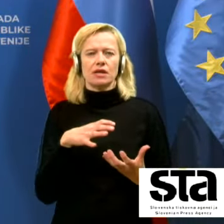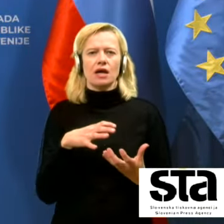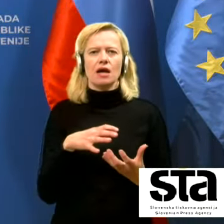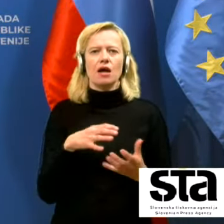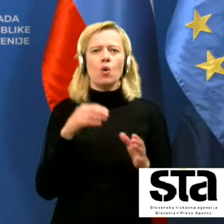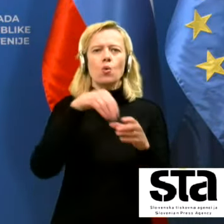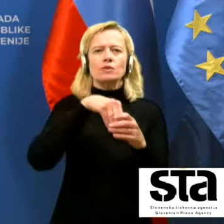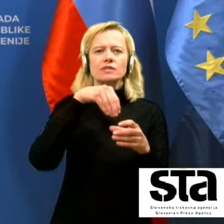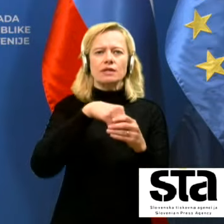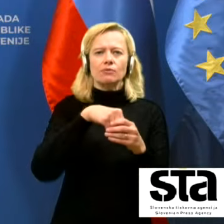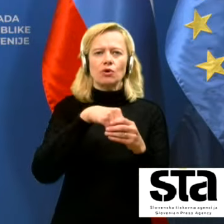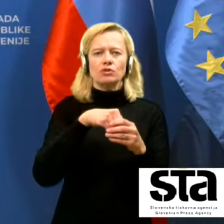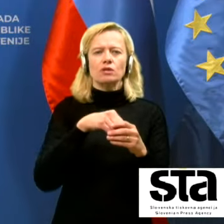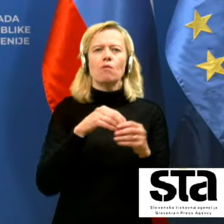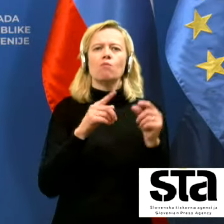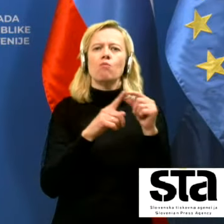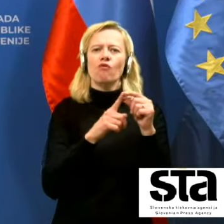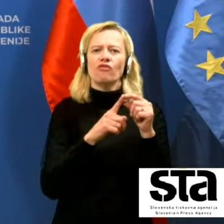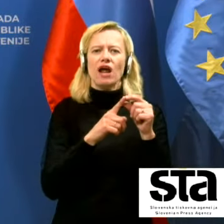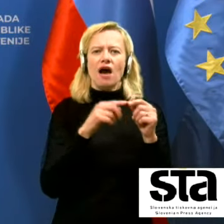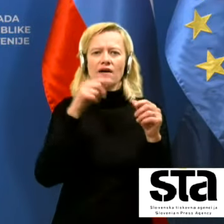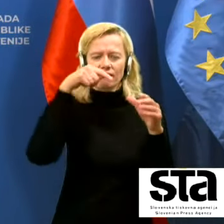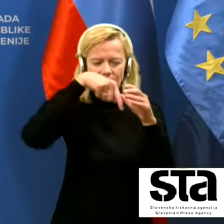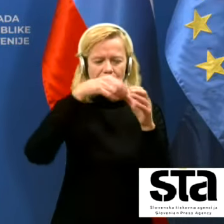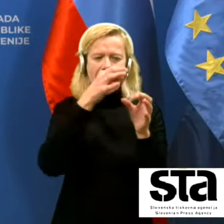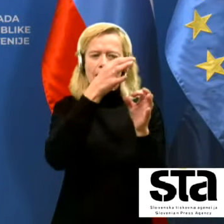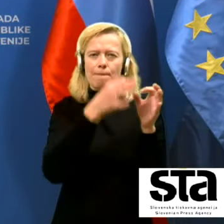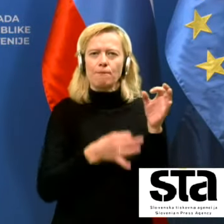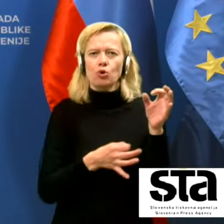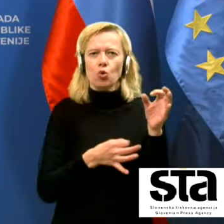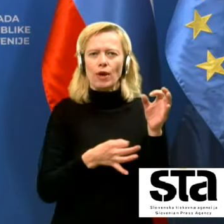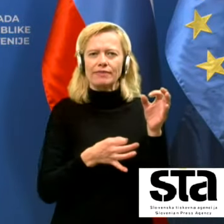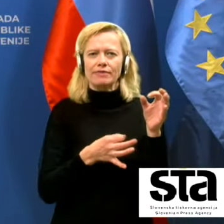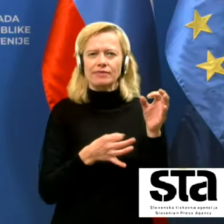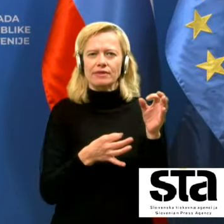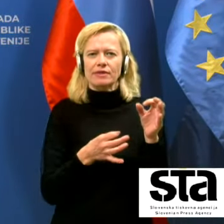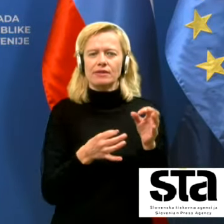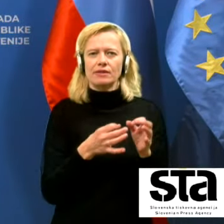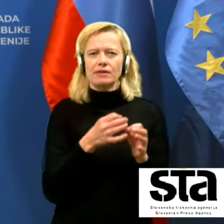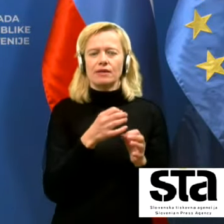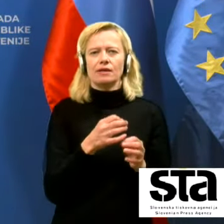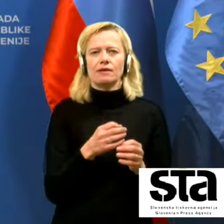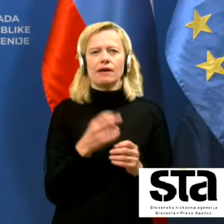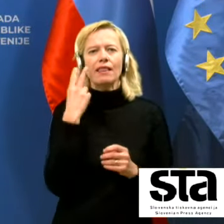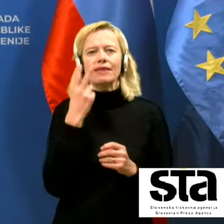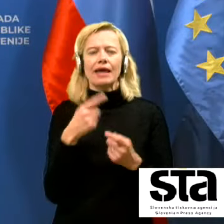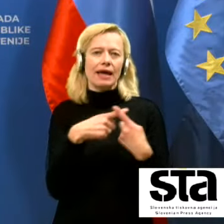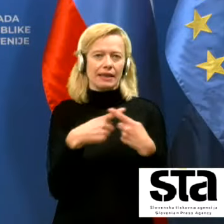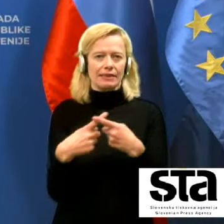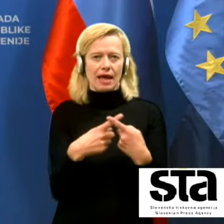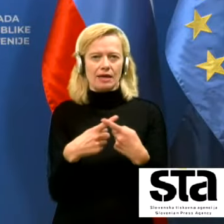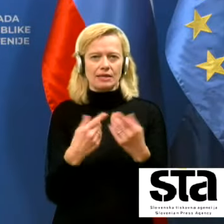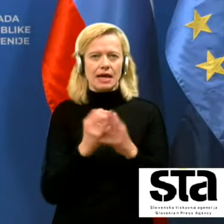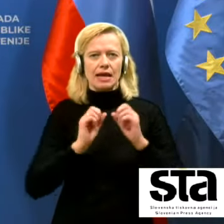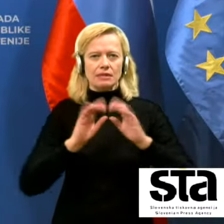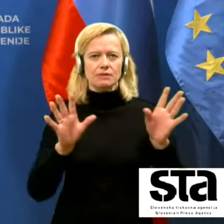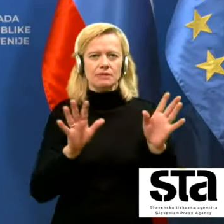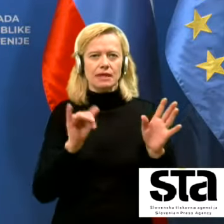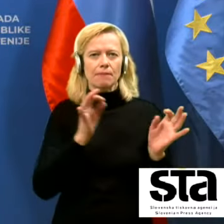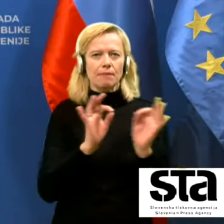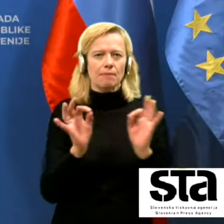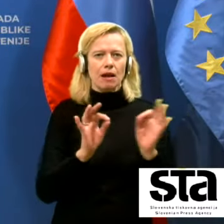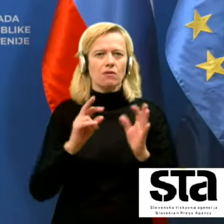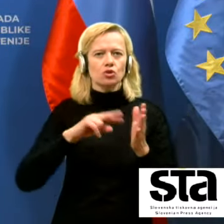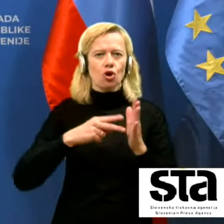pufra v e-provetah. In glede na to, da so kriterije za razpis, je pripravljala pač